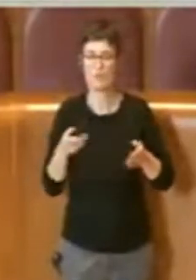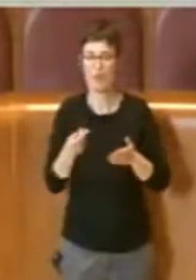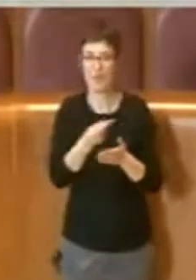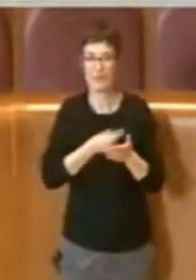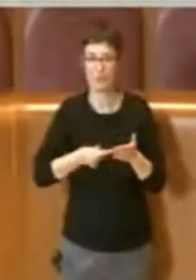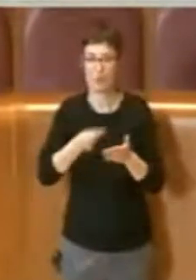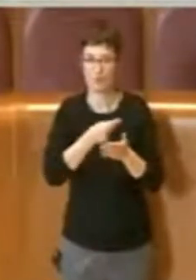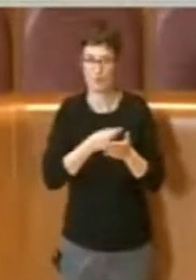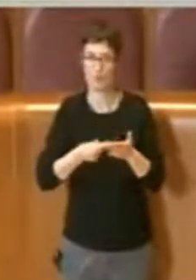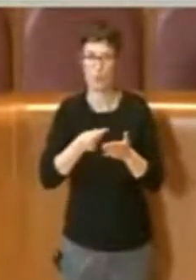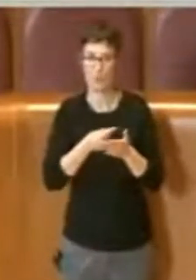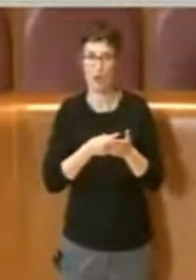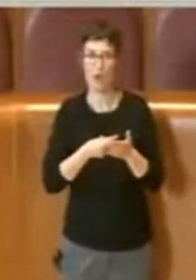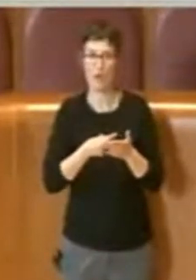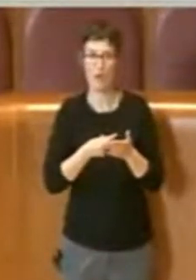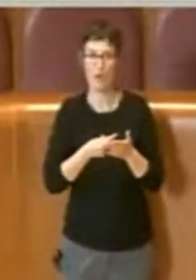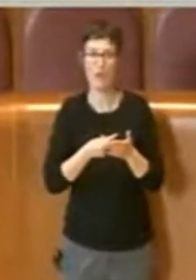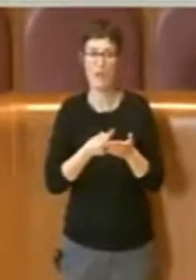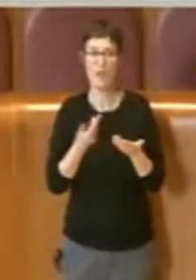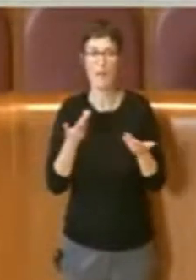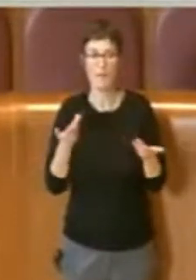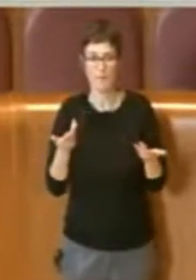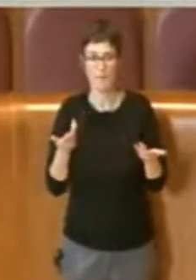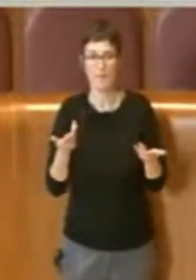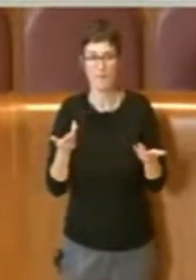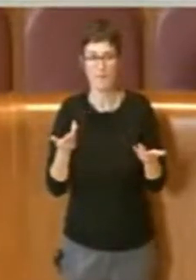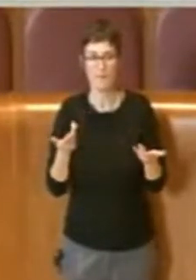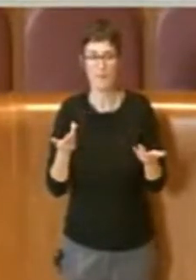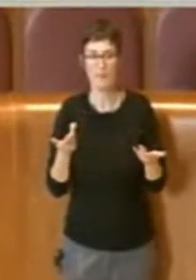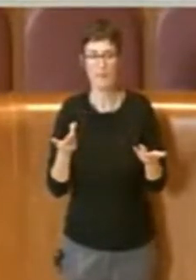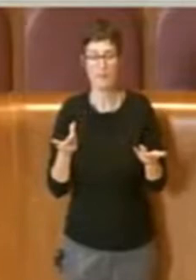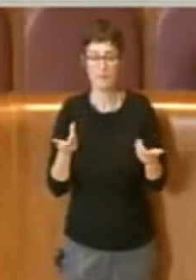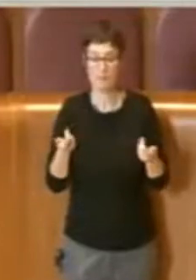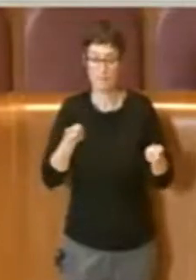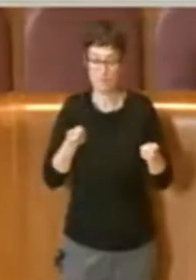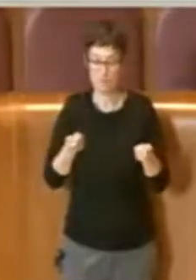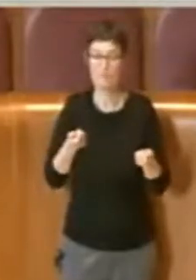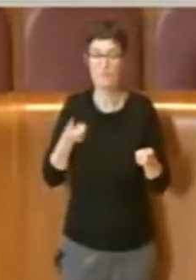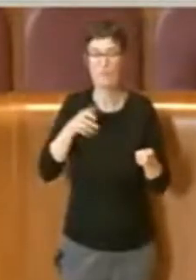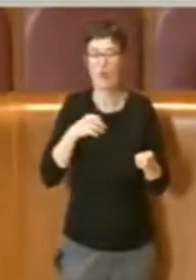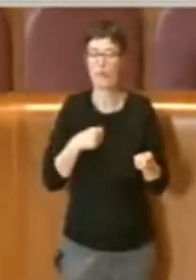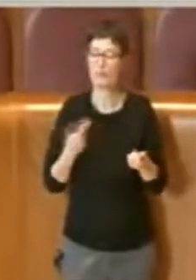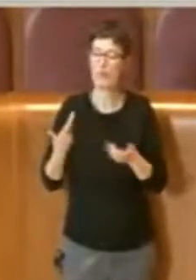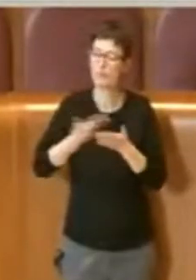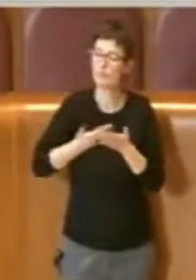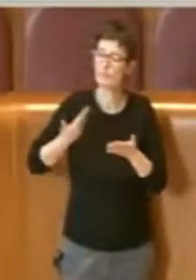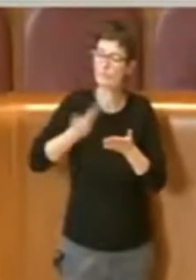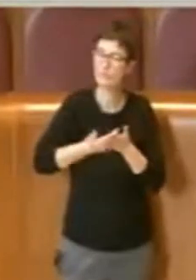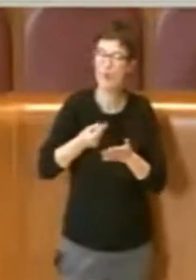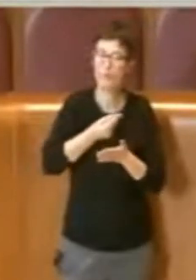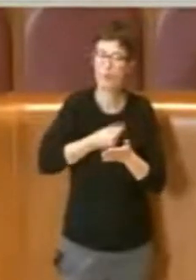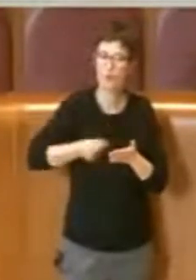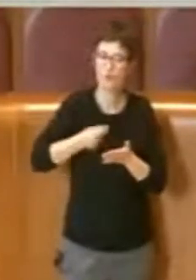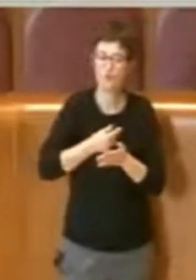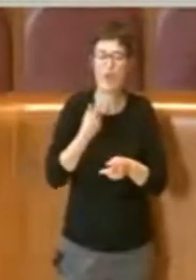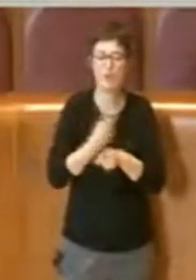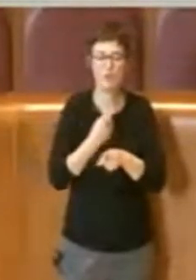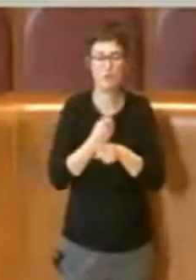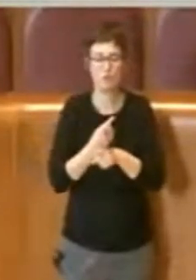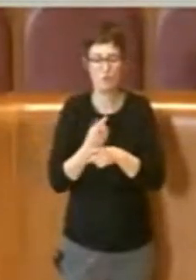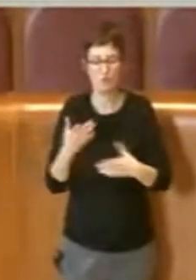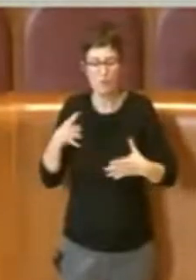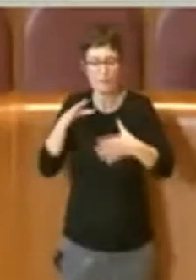in modo che il progetto che arriverà o i progetti che potranno arrivare siano conformi alle esigenze che questa